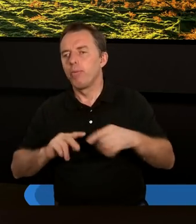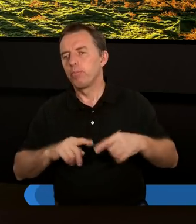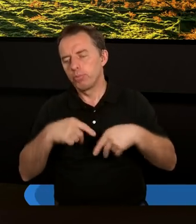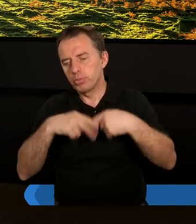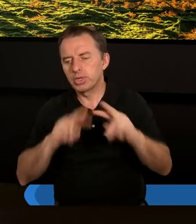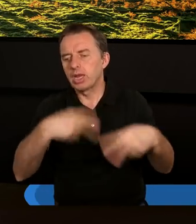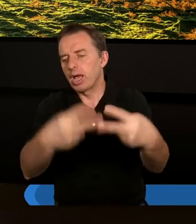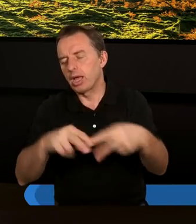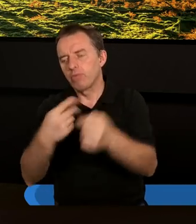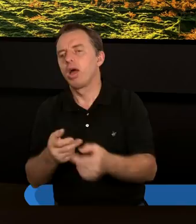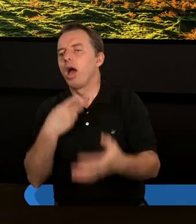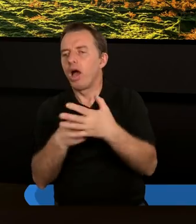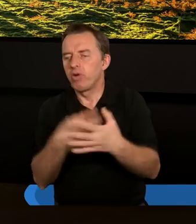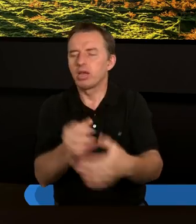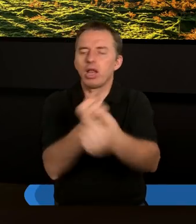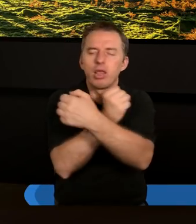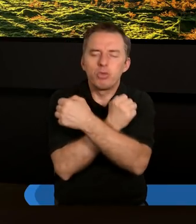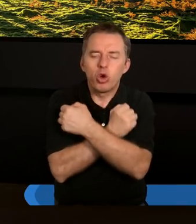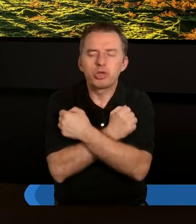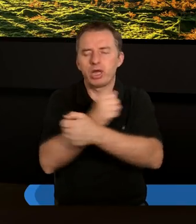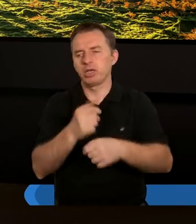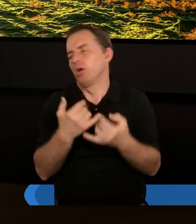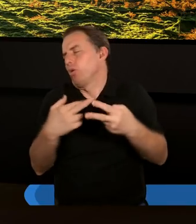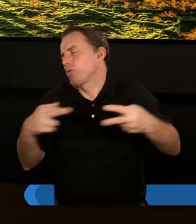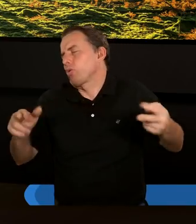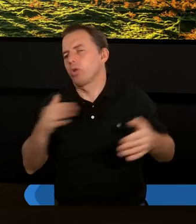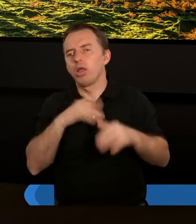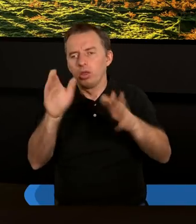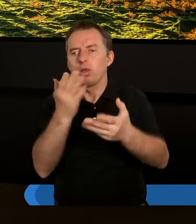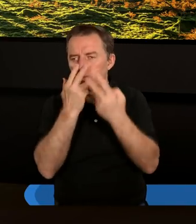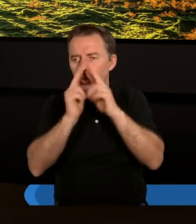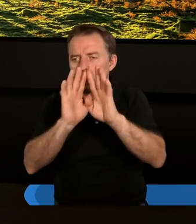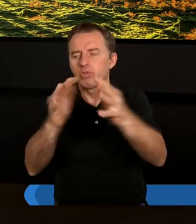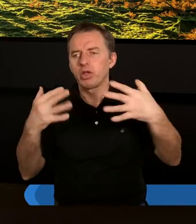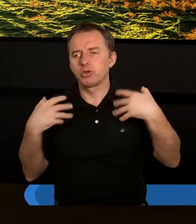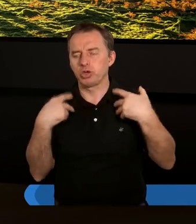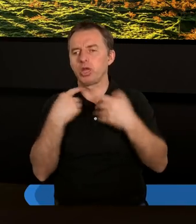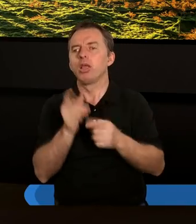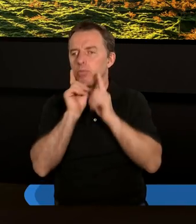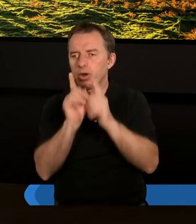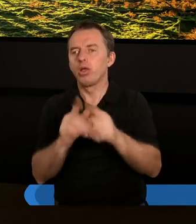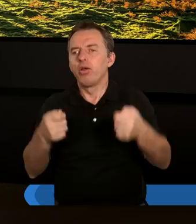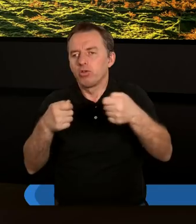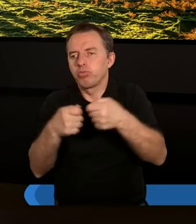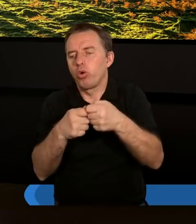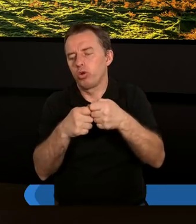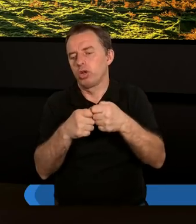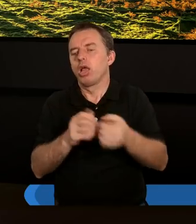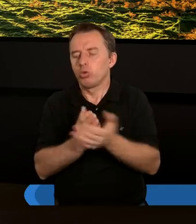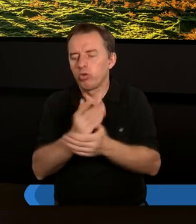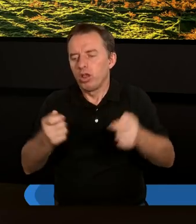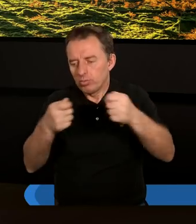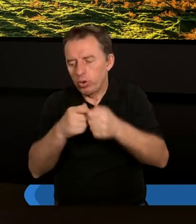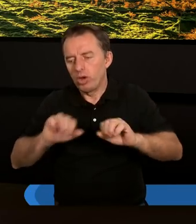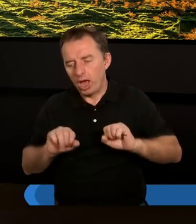przekazywania Ewangelii, miłosierdzia. To powinno jednoczyć ludzi, prawda? We wspólnej służbie, we wspólnym